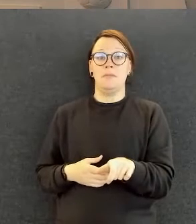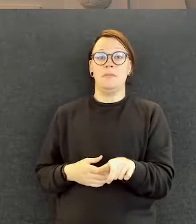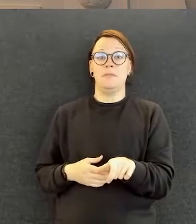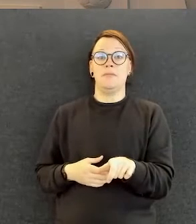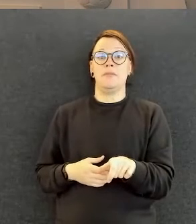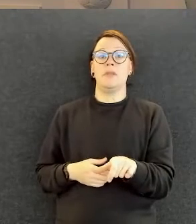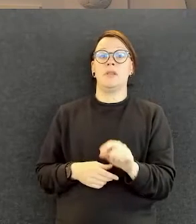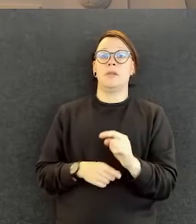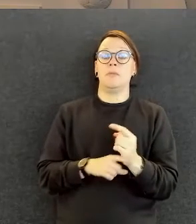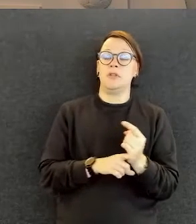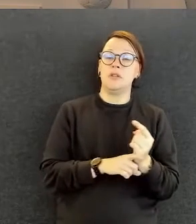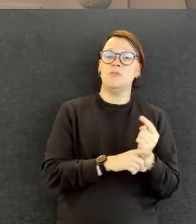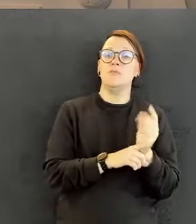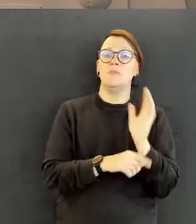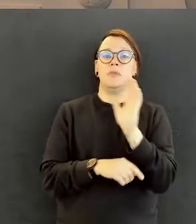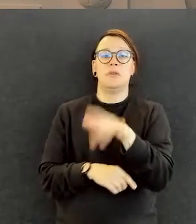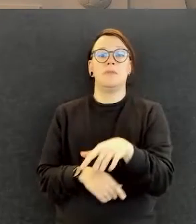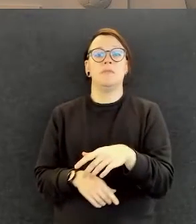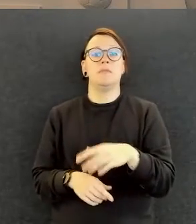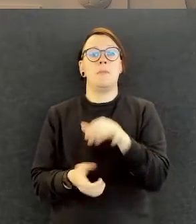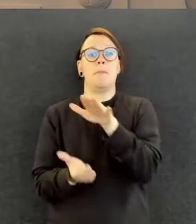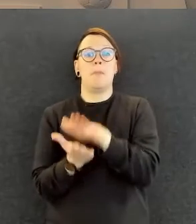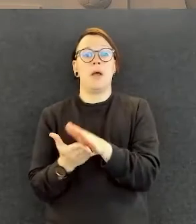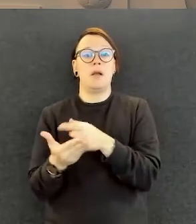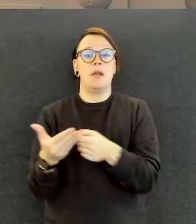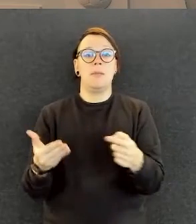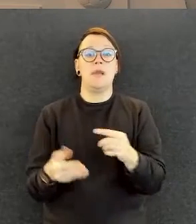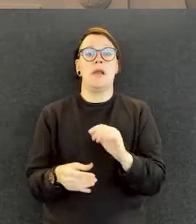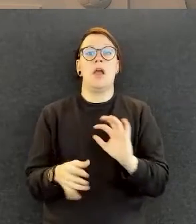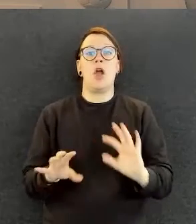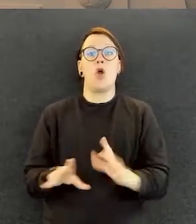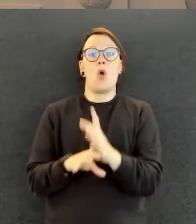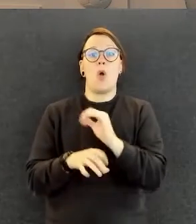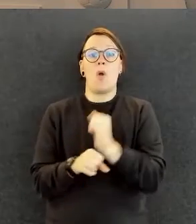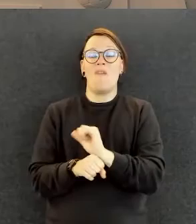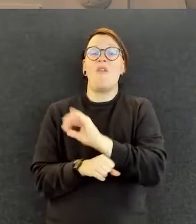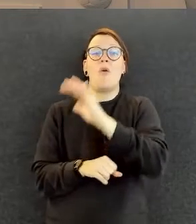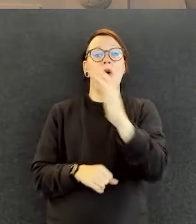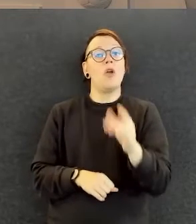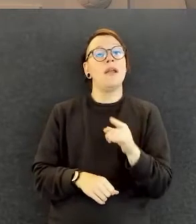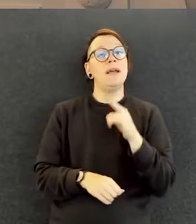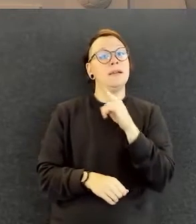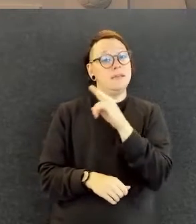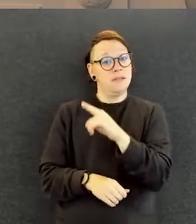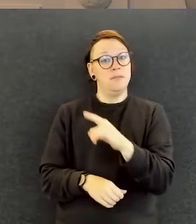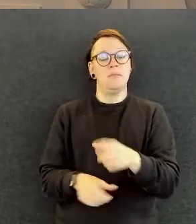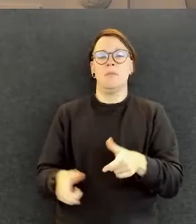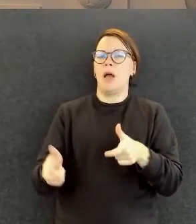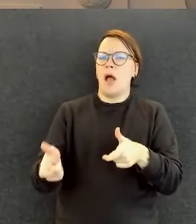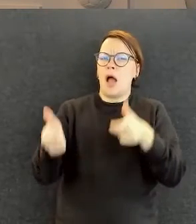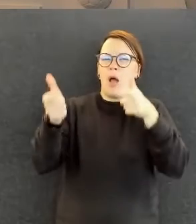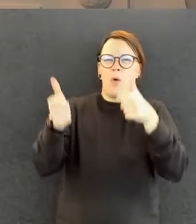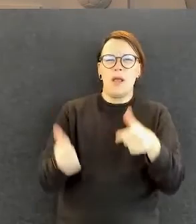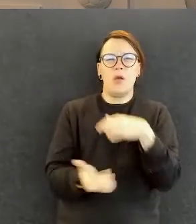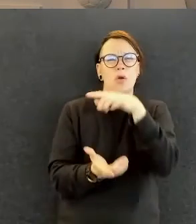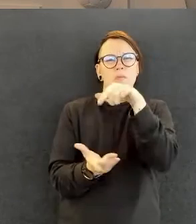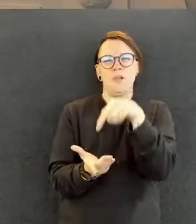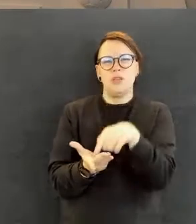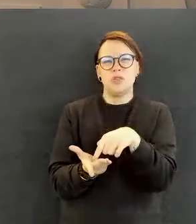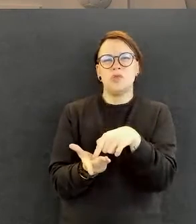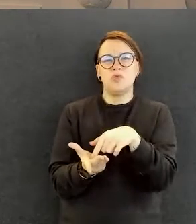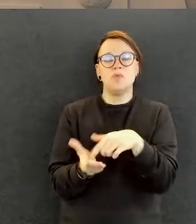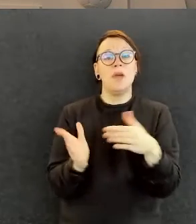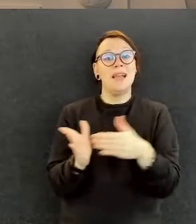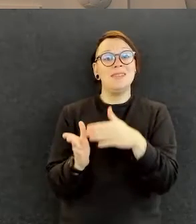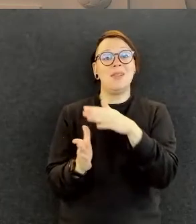haulikkoammuntakeskukseen tuolla Kokkovuoressa ja ihan huippua toimintaa. Päästiin testaamaan, että minkälaista on